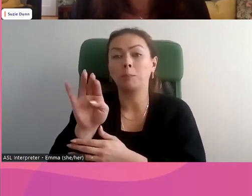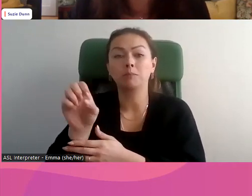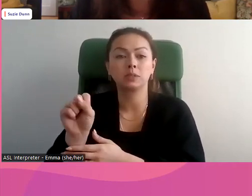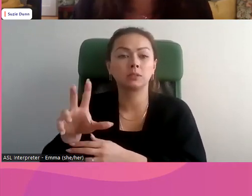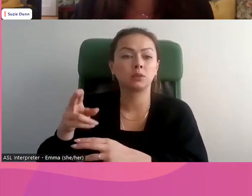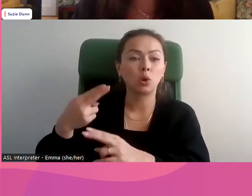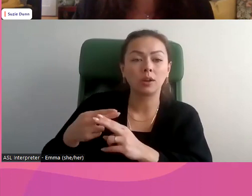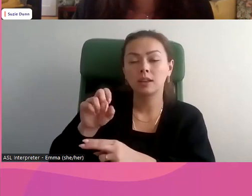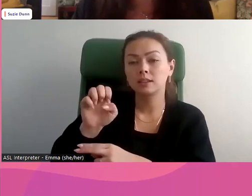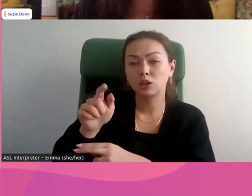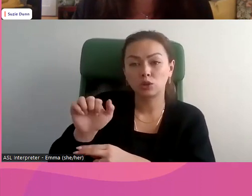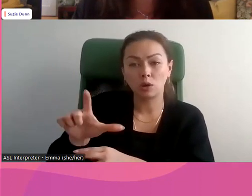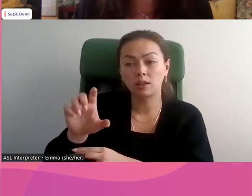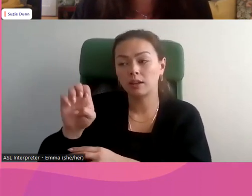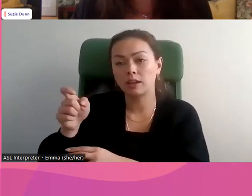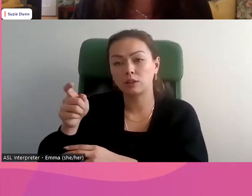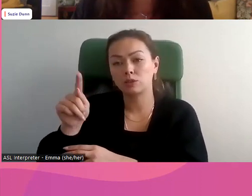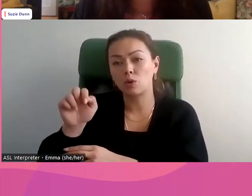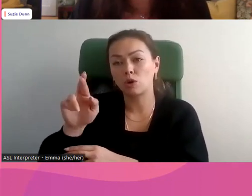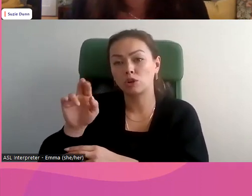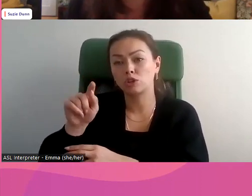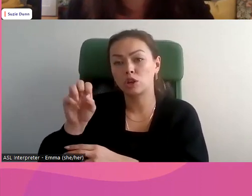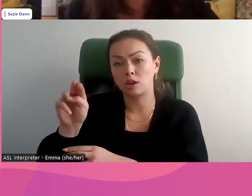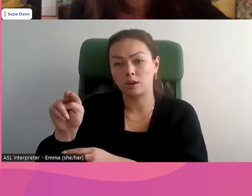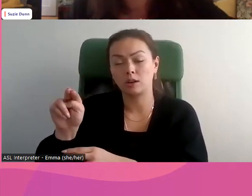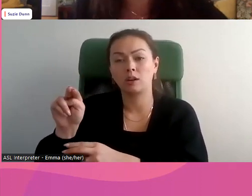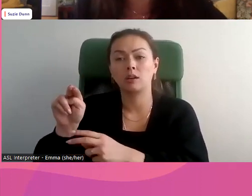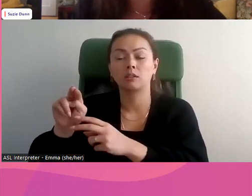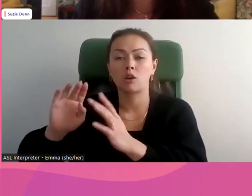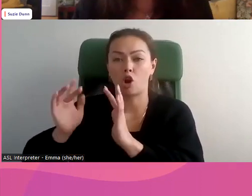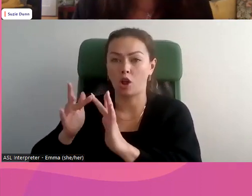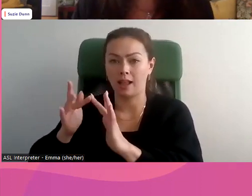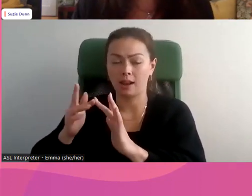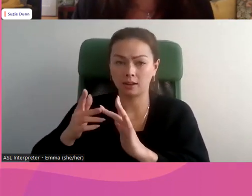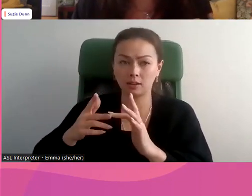Donc, souvent, on va parler de l'extorsion sociale en ligne.